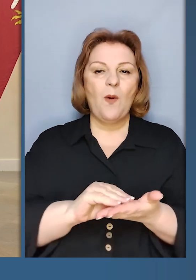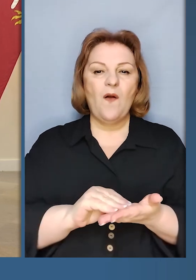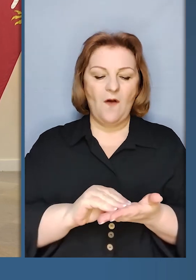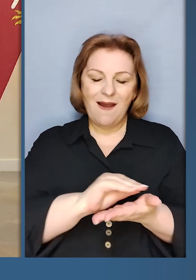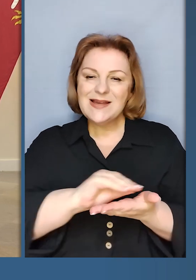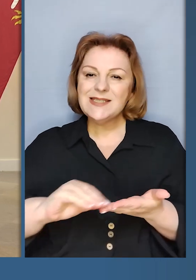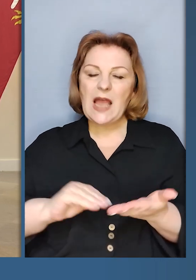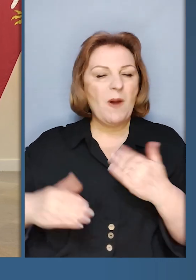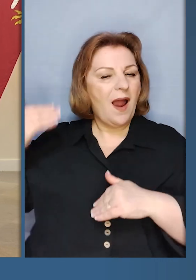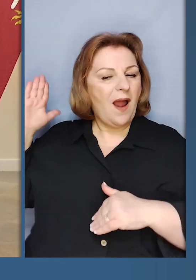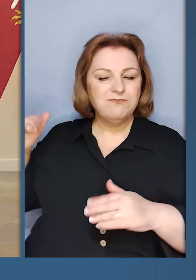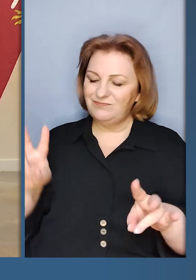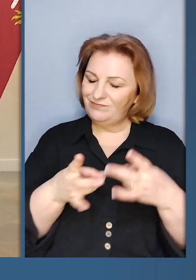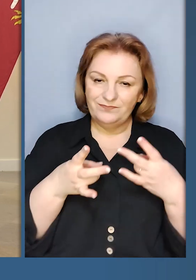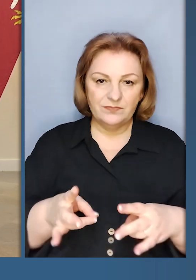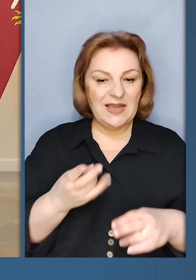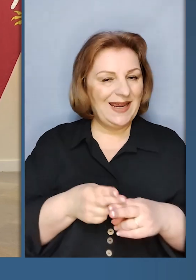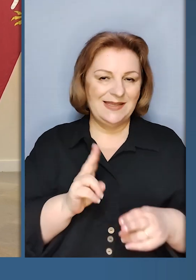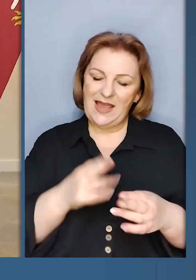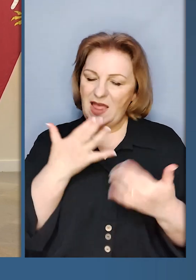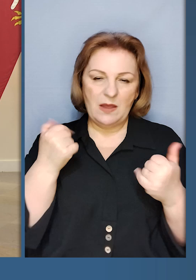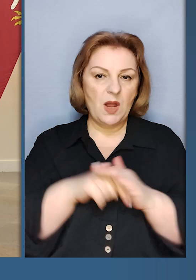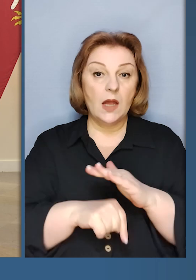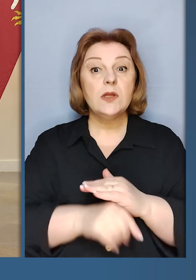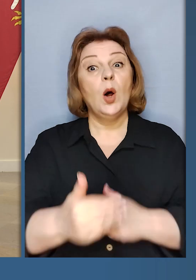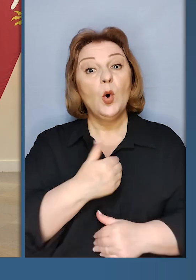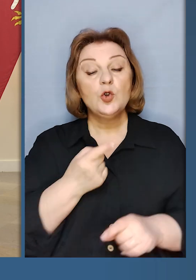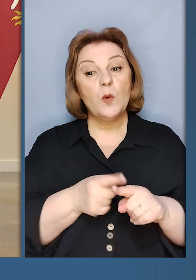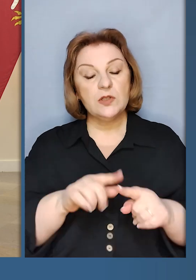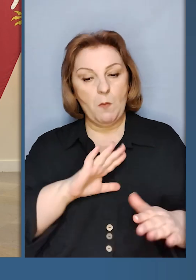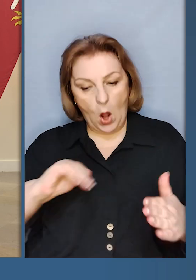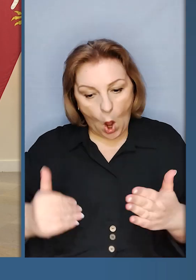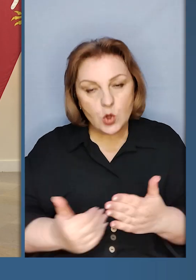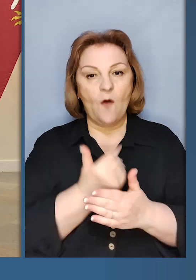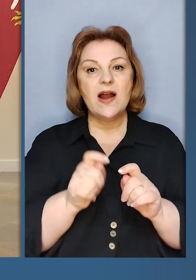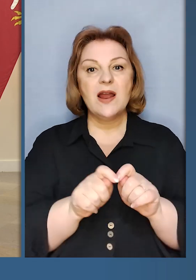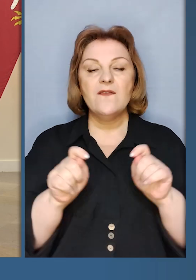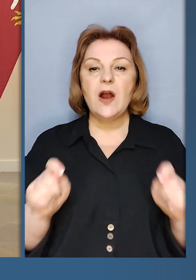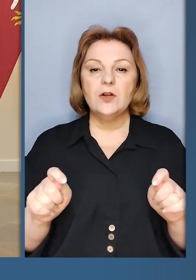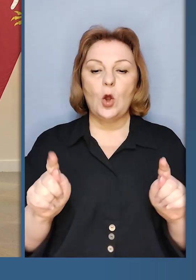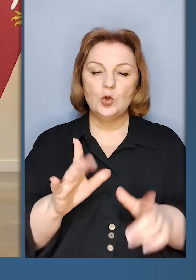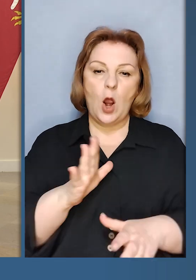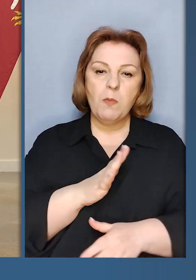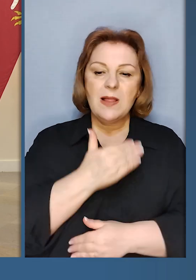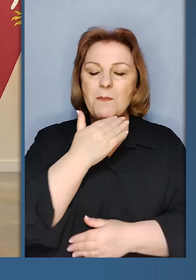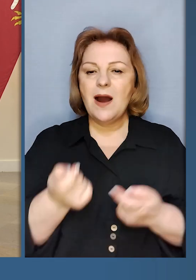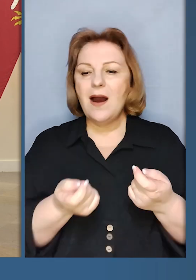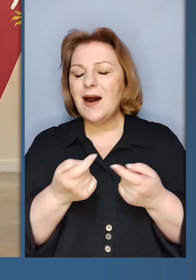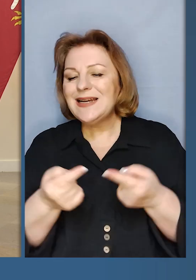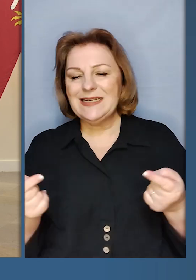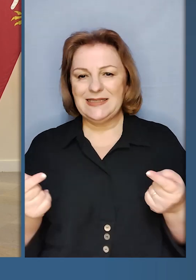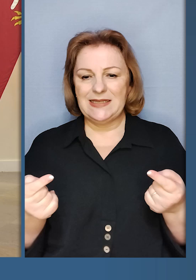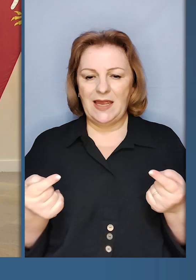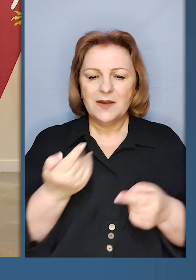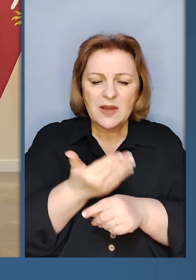щоб він не повторював записи попереднього, бо це не мало б сенсу. Ми хочемо, щоб це було нове відкриття, щоб було багато